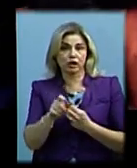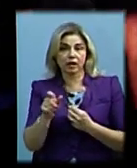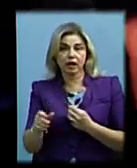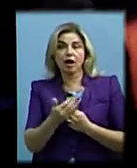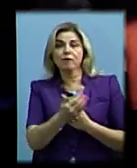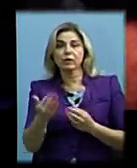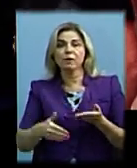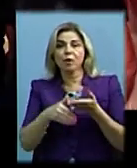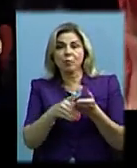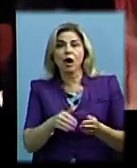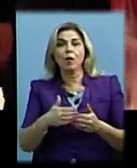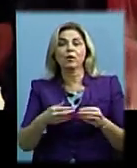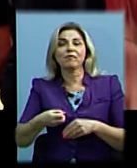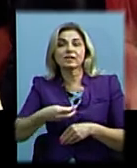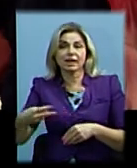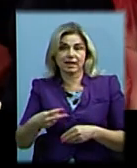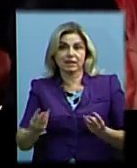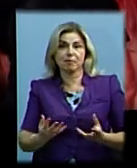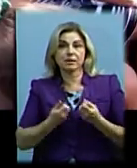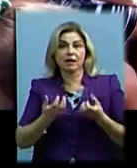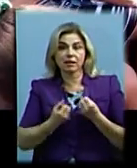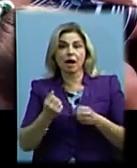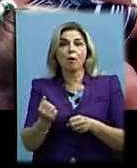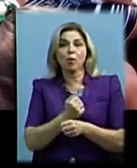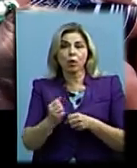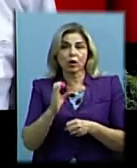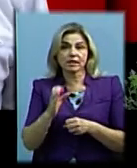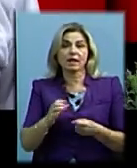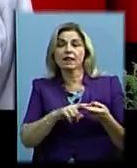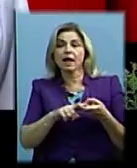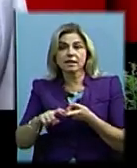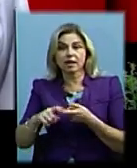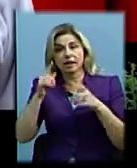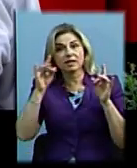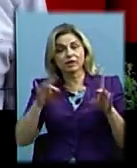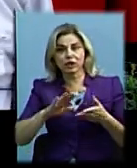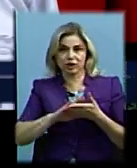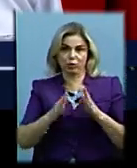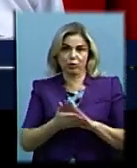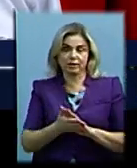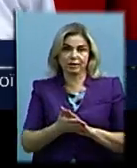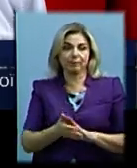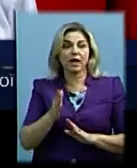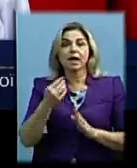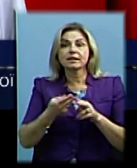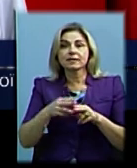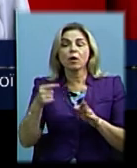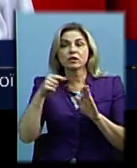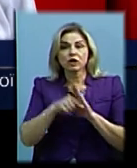допомагатимуть професійним рятувальникам боротися з наслідками надзвичайних ситуацій. Це означає, що вони будуть захищені